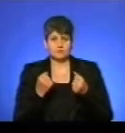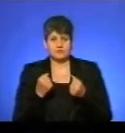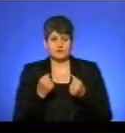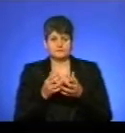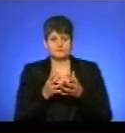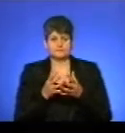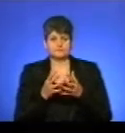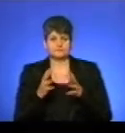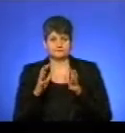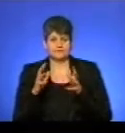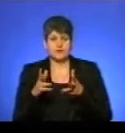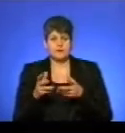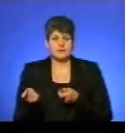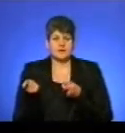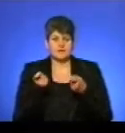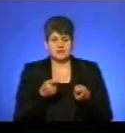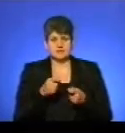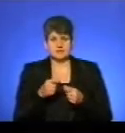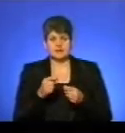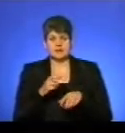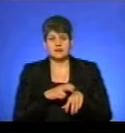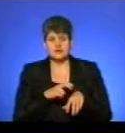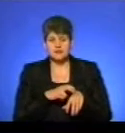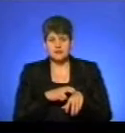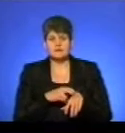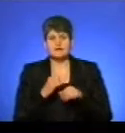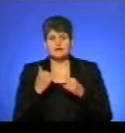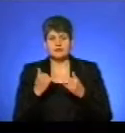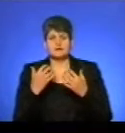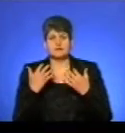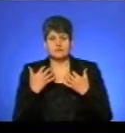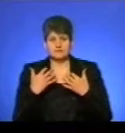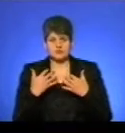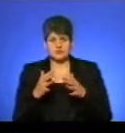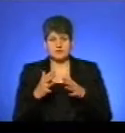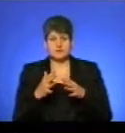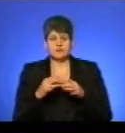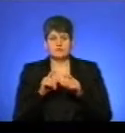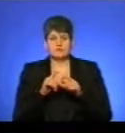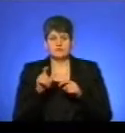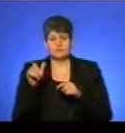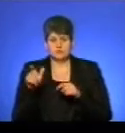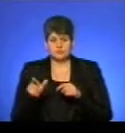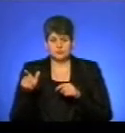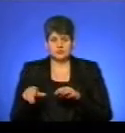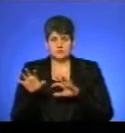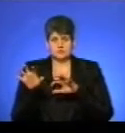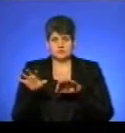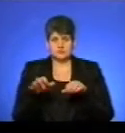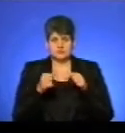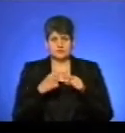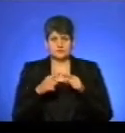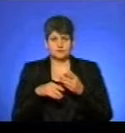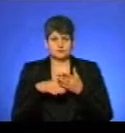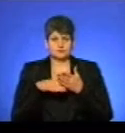прохідності доставили лікарів до пацієнта. І безпосередньо вже самого пацієнта спільно з лікарями транспортували до карету швидкої